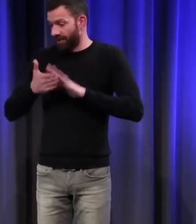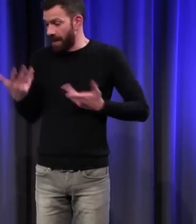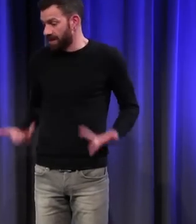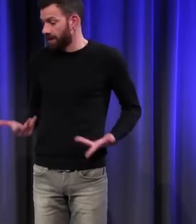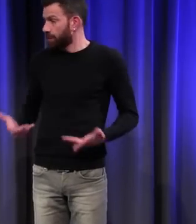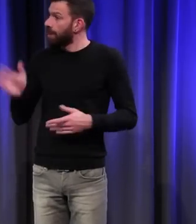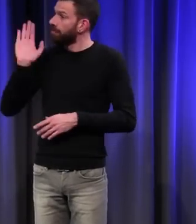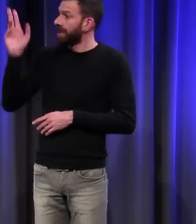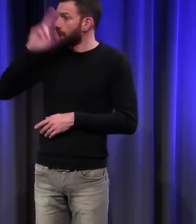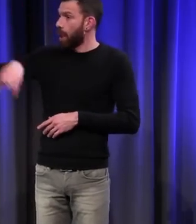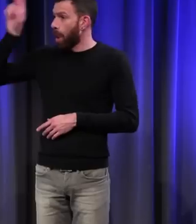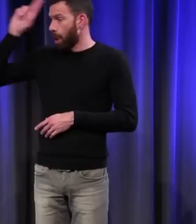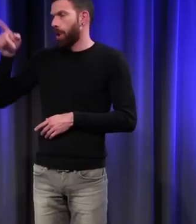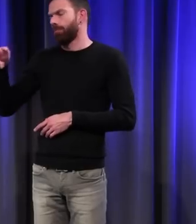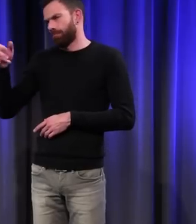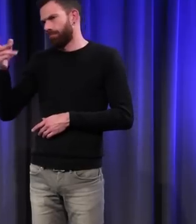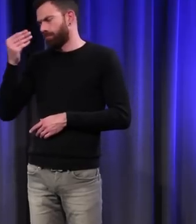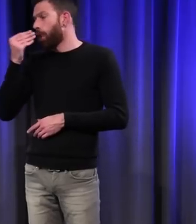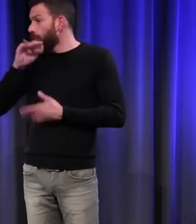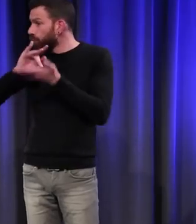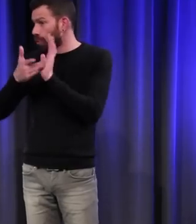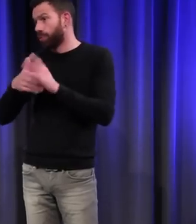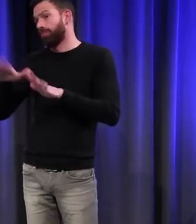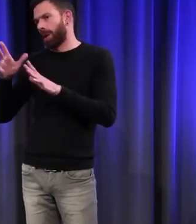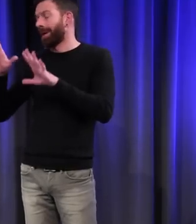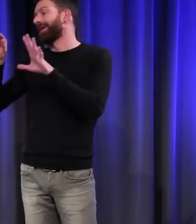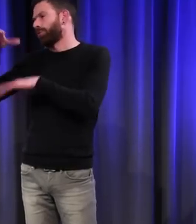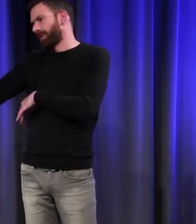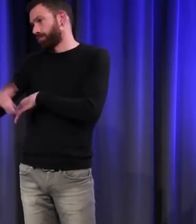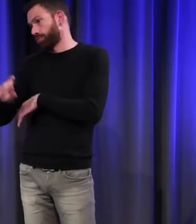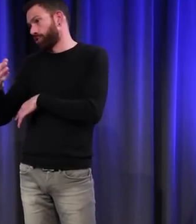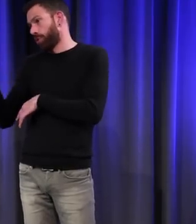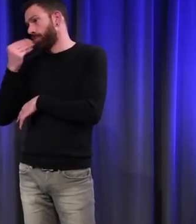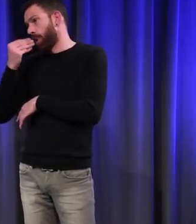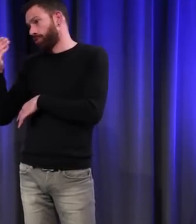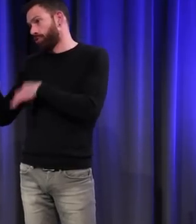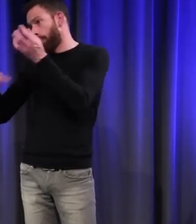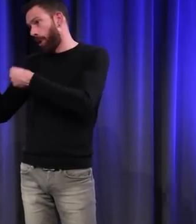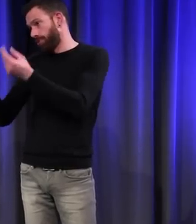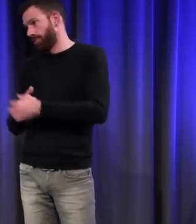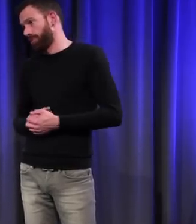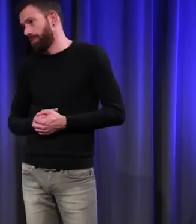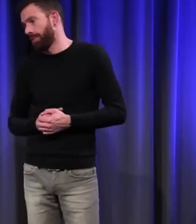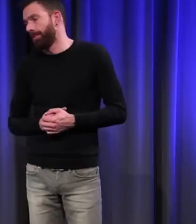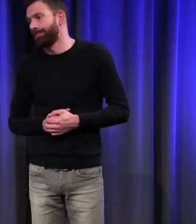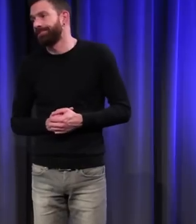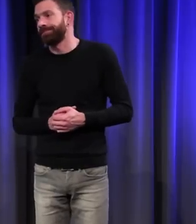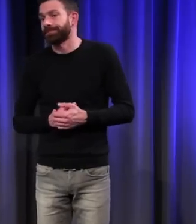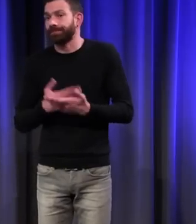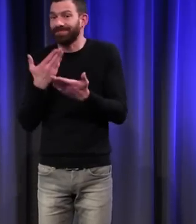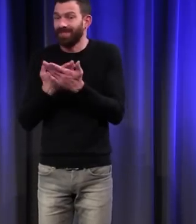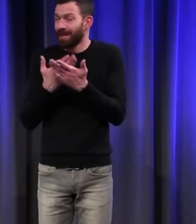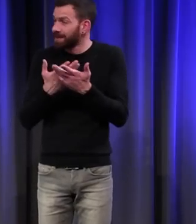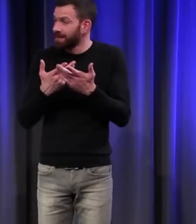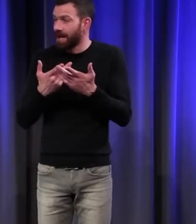Europe, il est toujours omnivore, mais végétarien à 80 %. Et alors, cette lutte contre